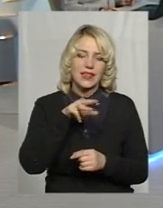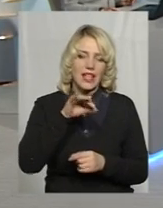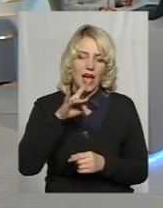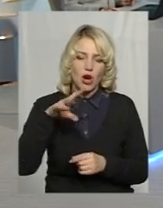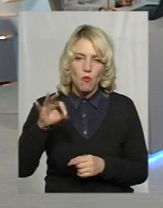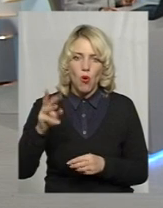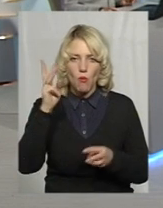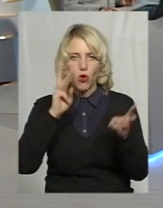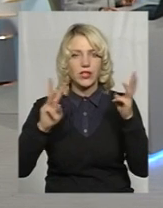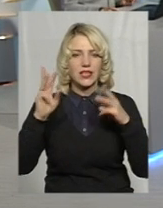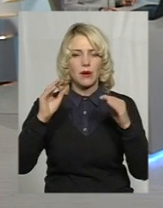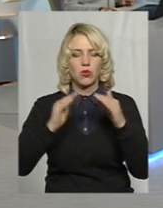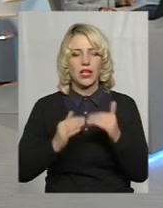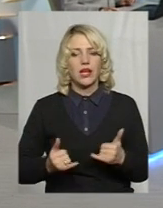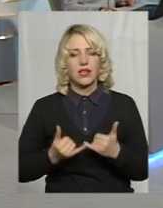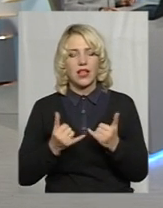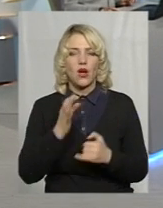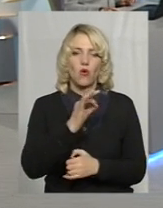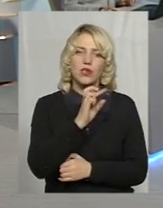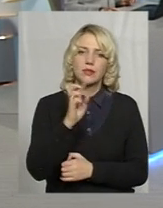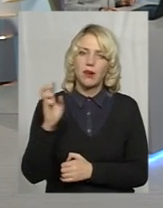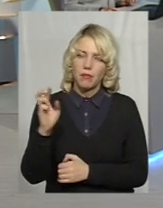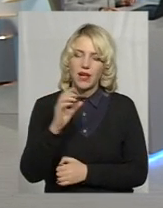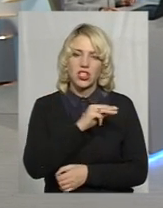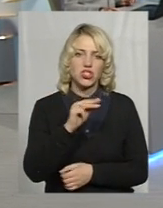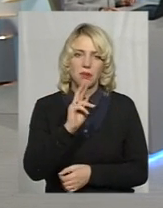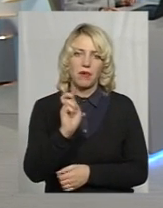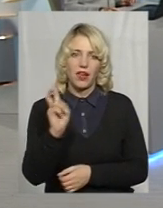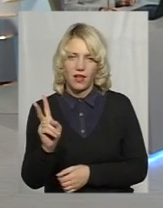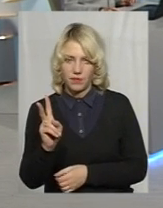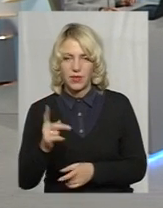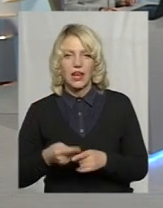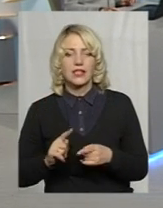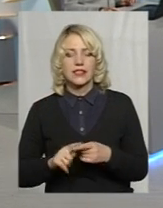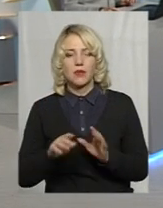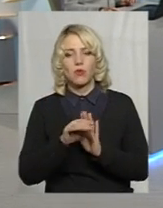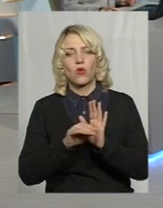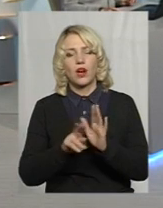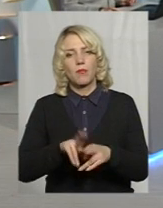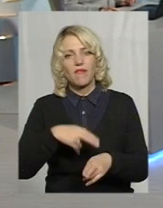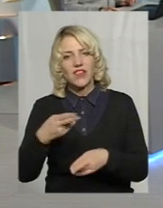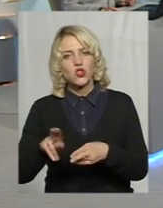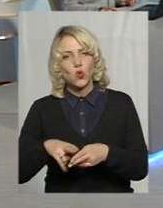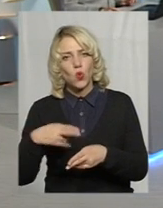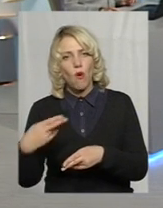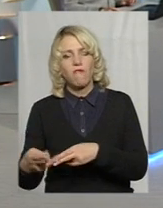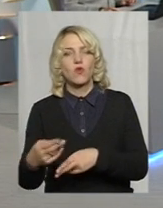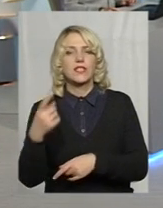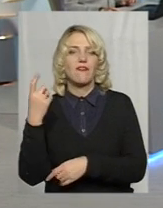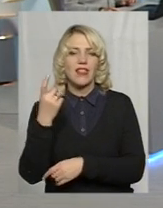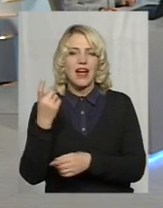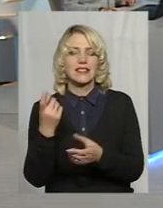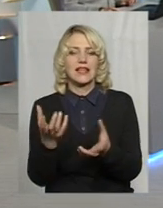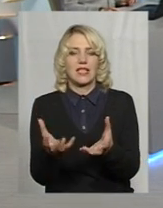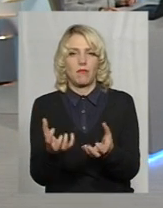для ОСББ і ЖБК. В цій програмі відшкодовується власники, беруть,